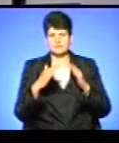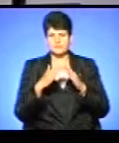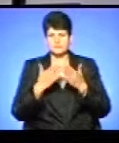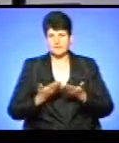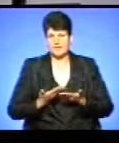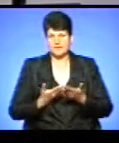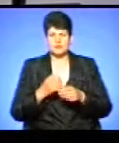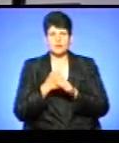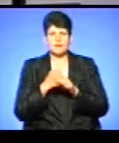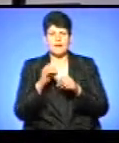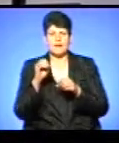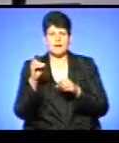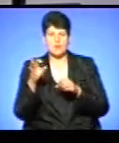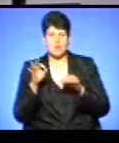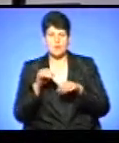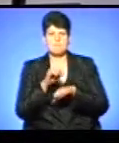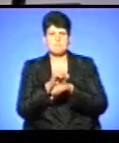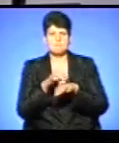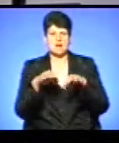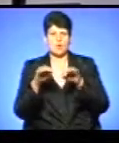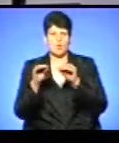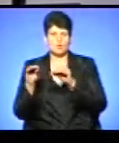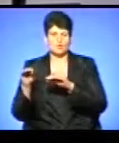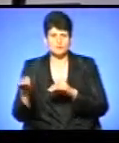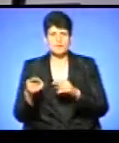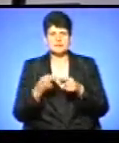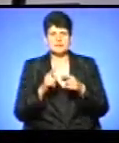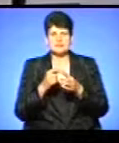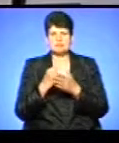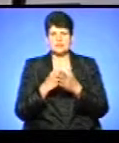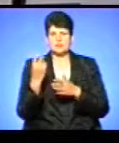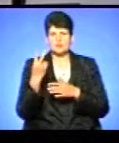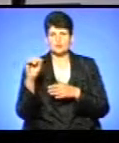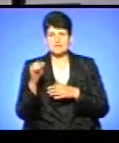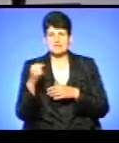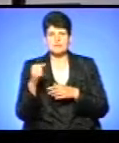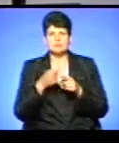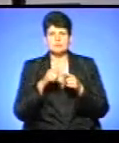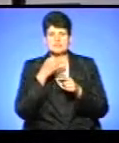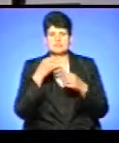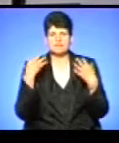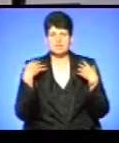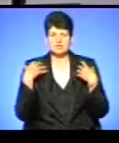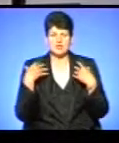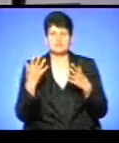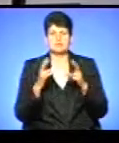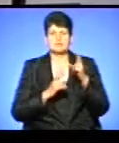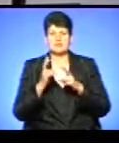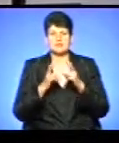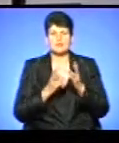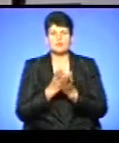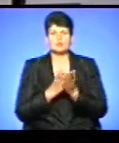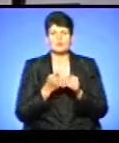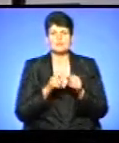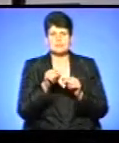екопарковку. Проект розробили у липні цього року, затвердили 2 серпня, розповів начальник відприємства «Фаворит-2», яке обслуговує